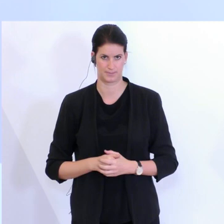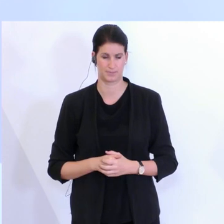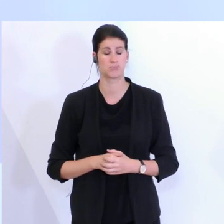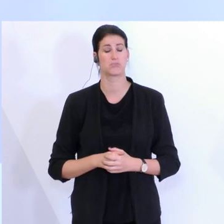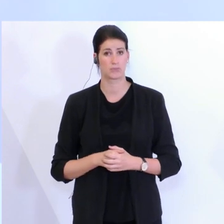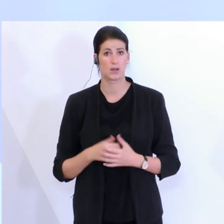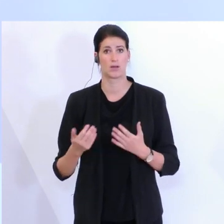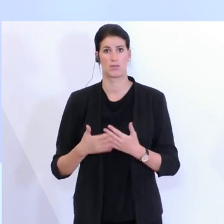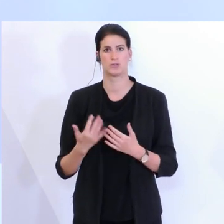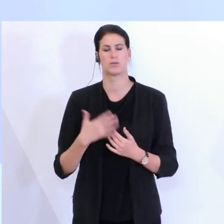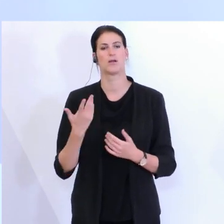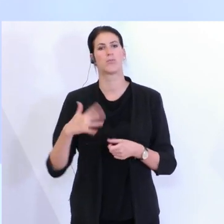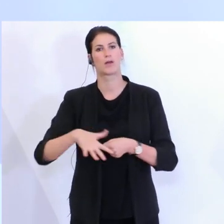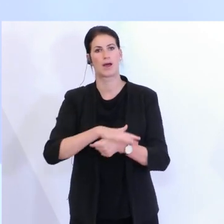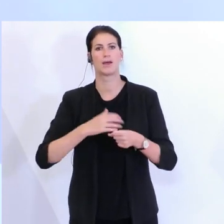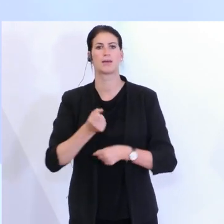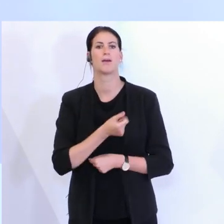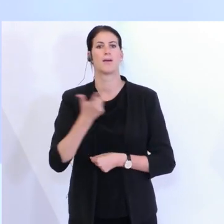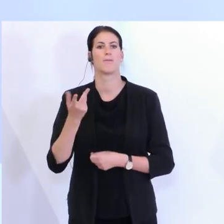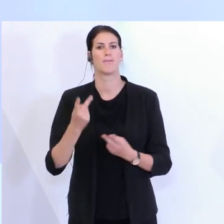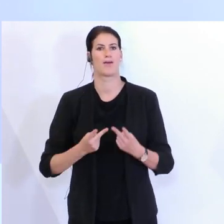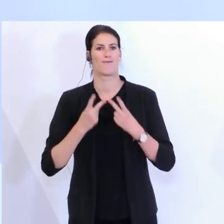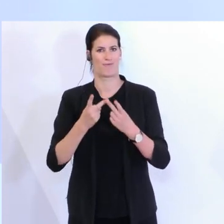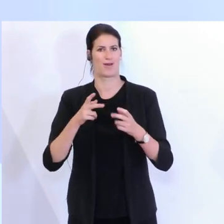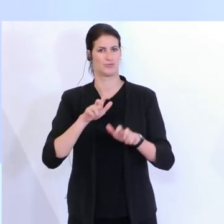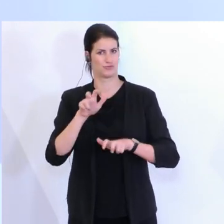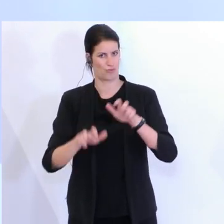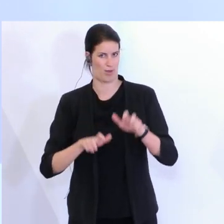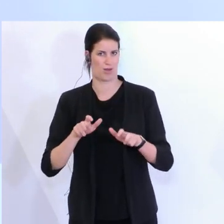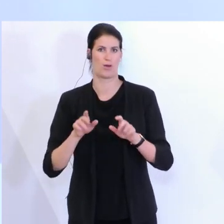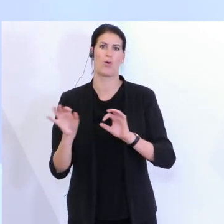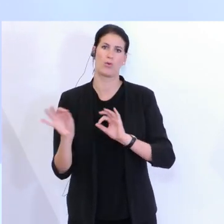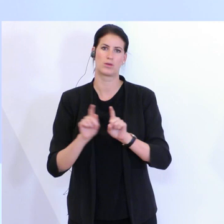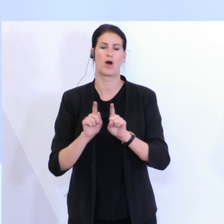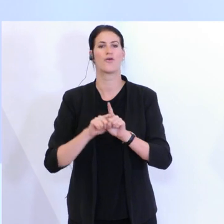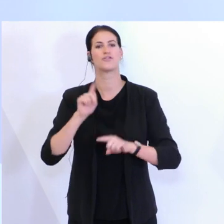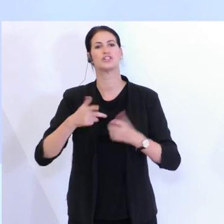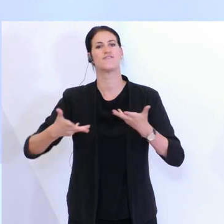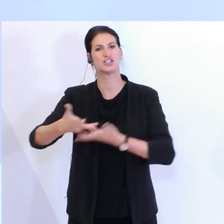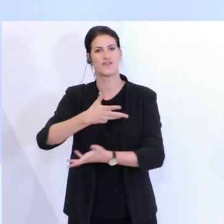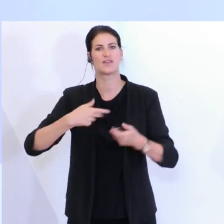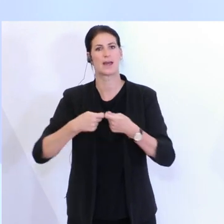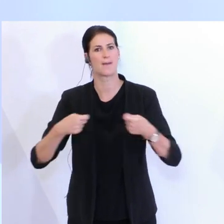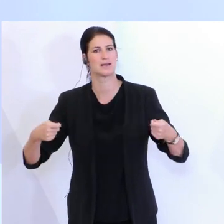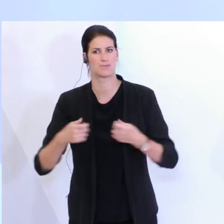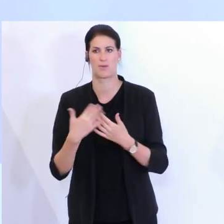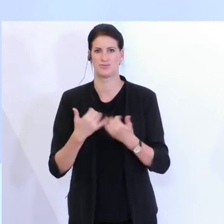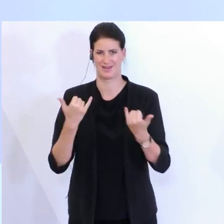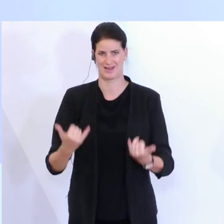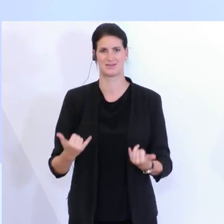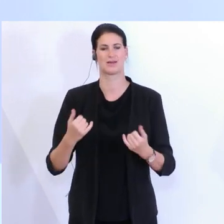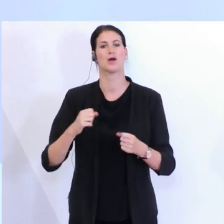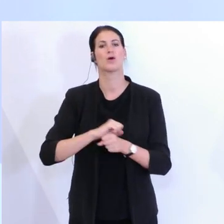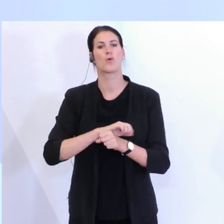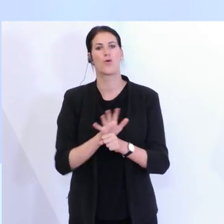Bereich der Mehrwertsteuer und eben auch speziellen Konjunkturmaßnahmen, wie jetzt auch die Covid-Investitionsprämie,